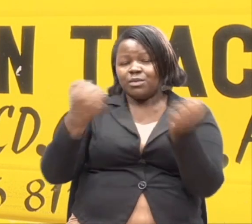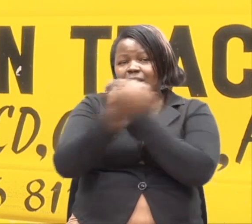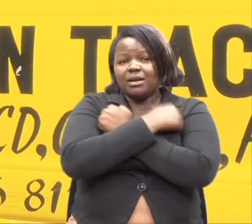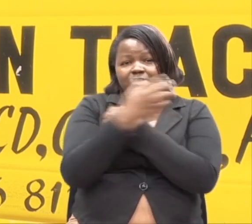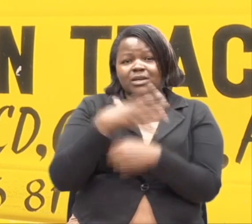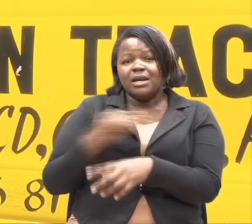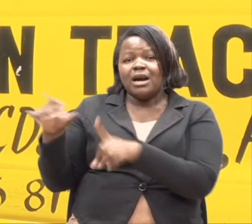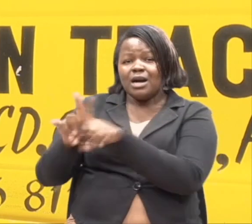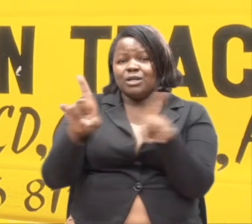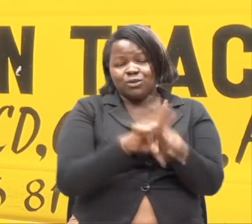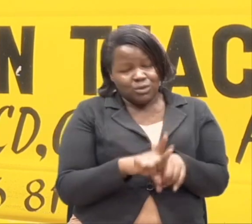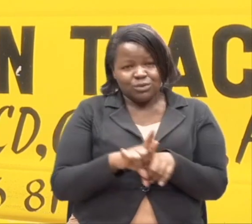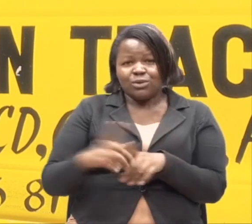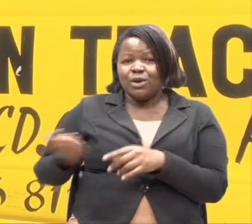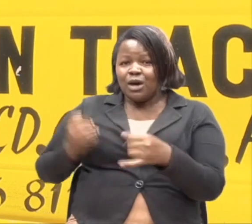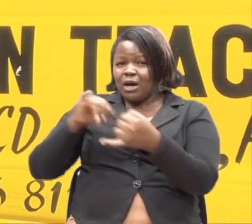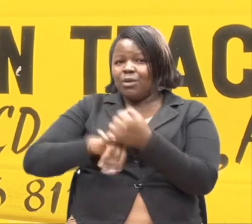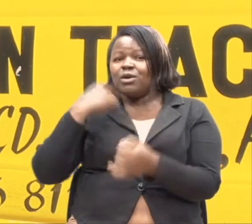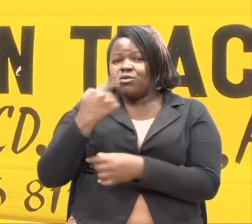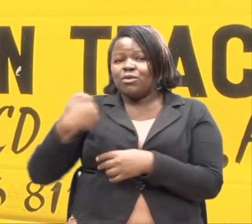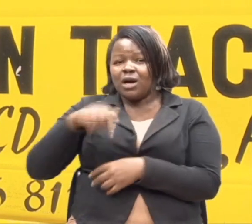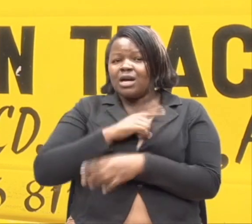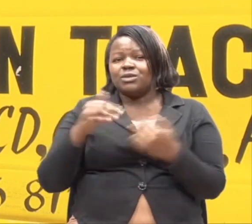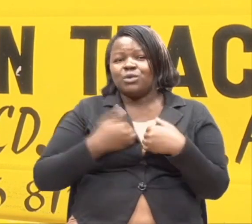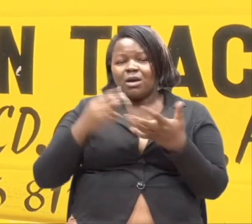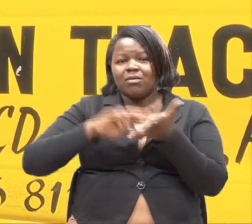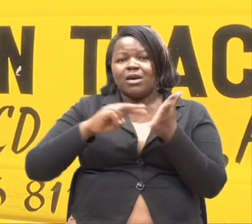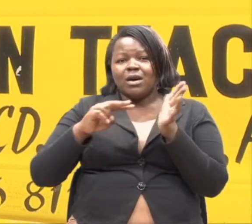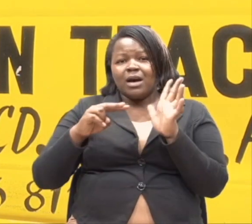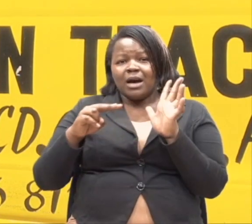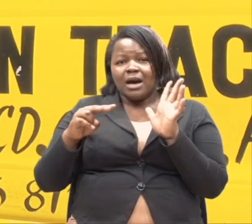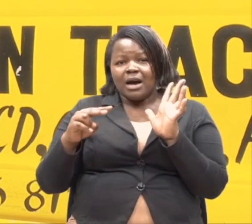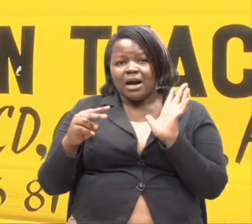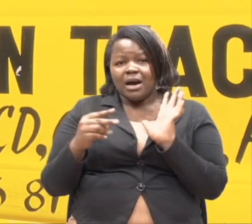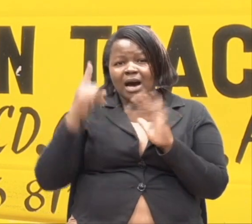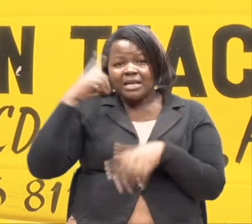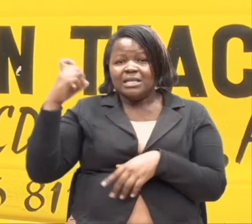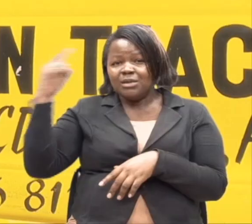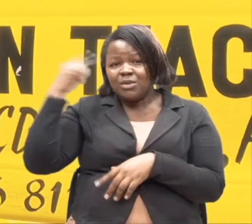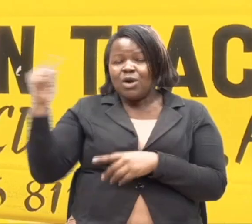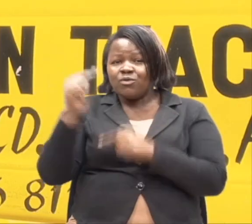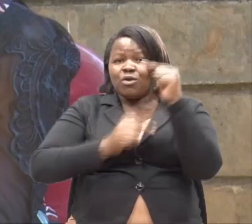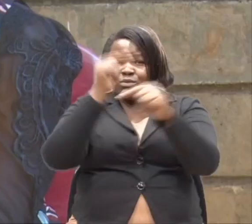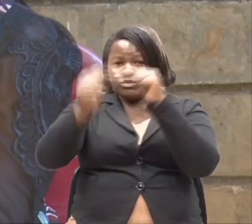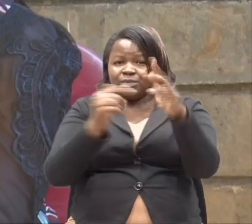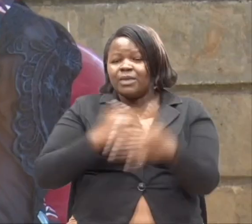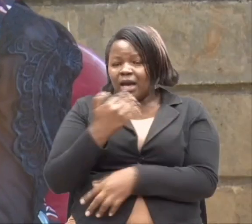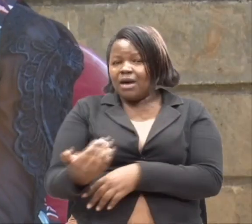Na muki ambaye tunanjozi moja ya kupanda. Watoto ninao. Wanapenda baba yao.